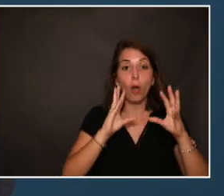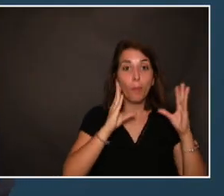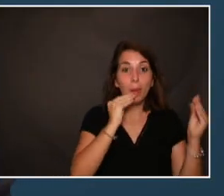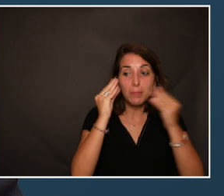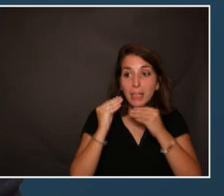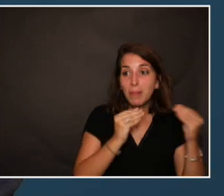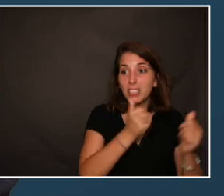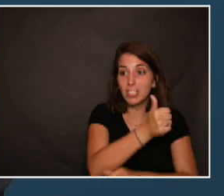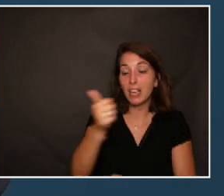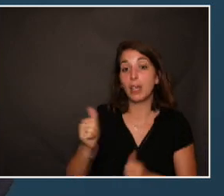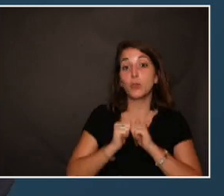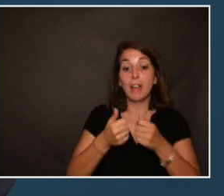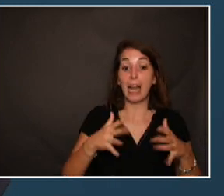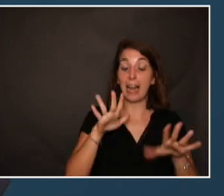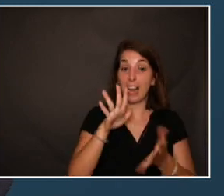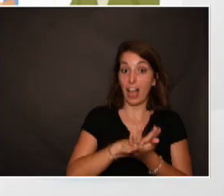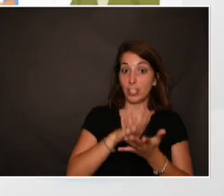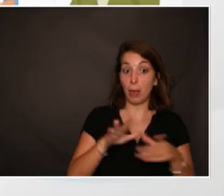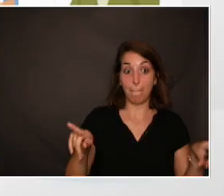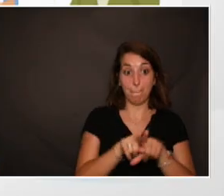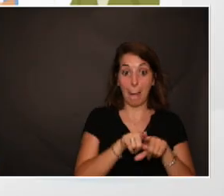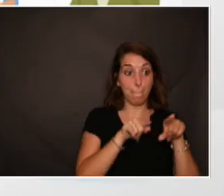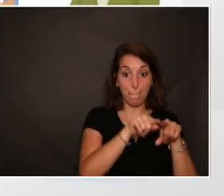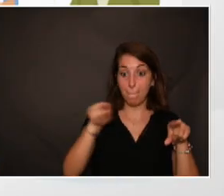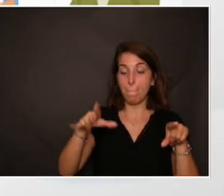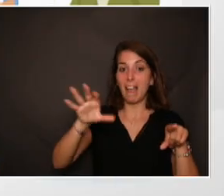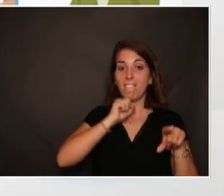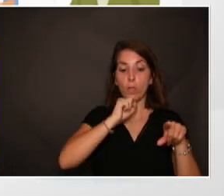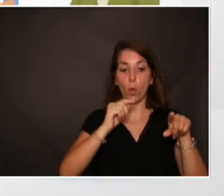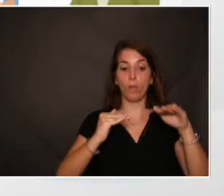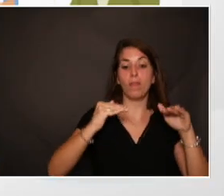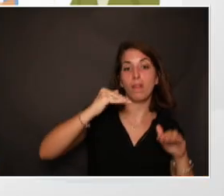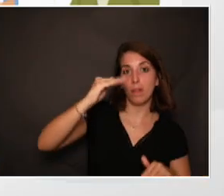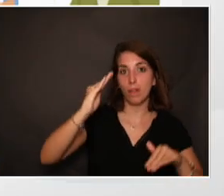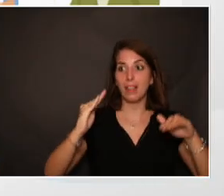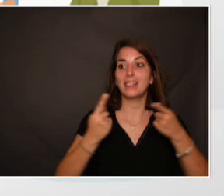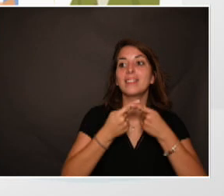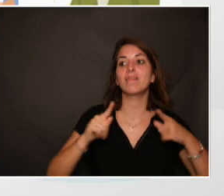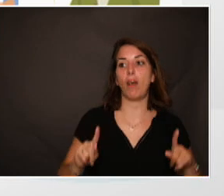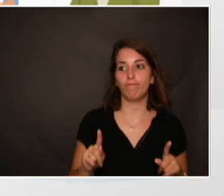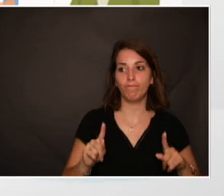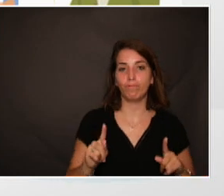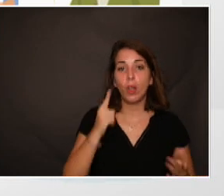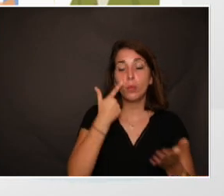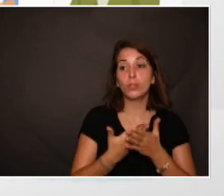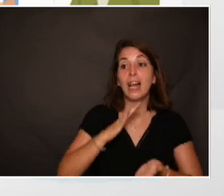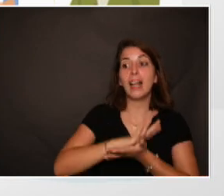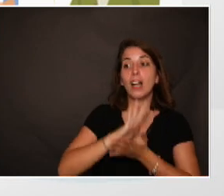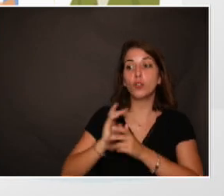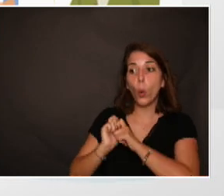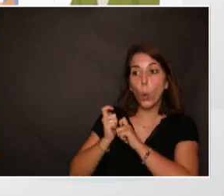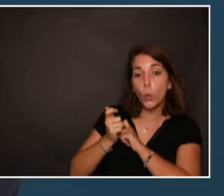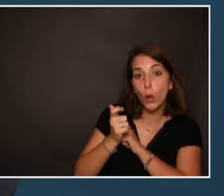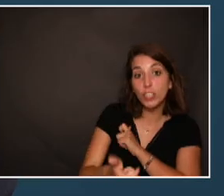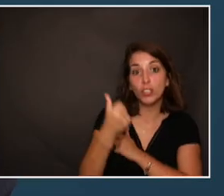égal, tous les sujets vont avoir un vieillissement qui ne sera pas le même, qui sera plus ou moins bon. Ce qui fait que l'âge chronologique seul,